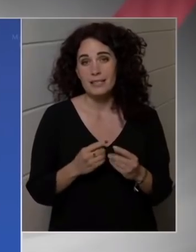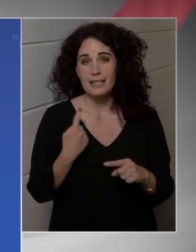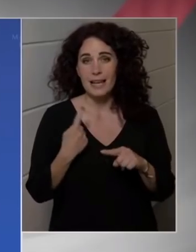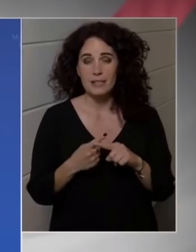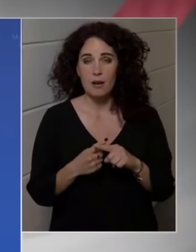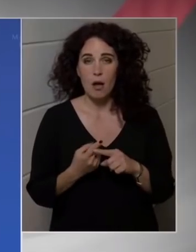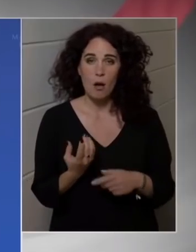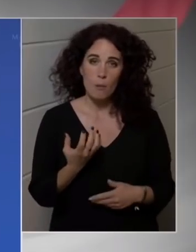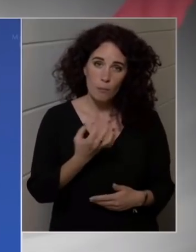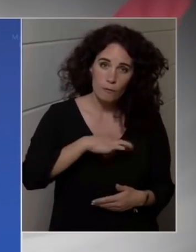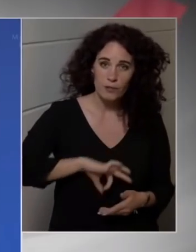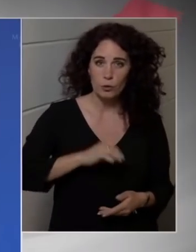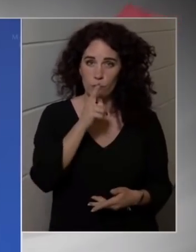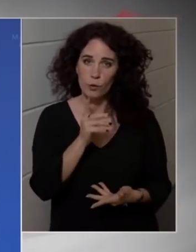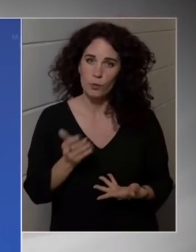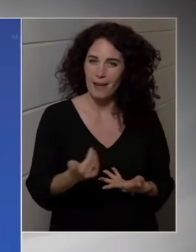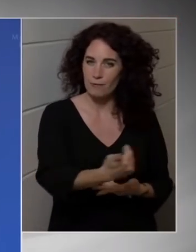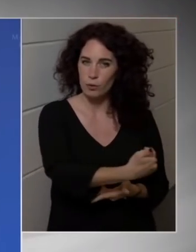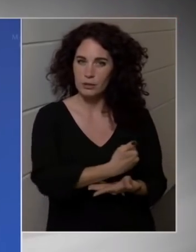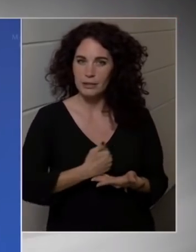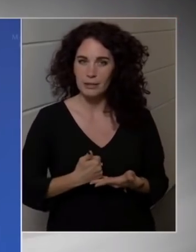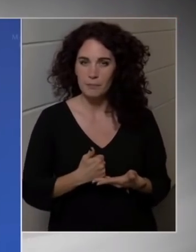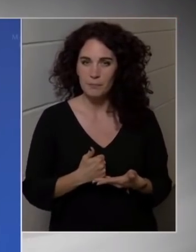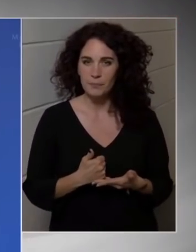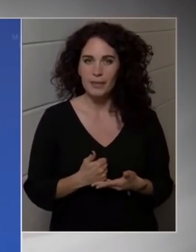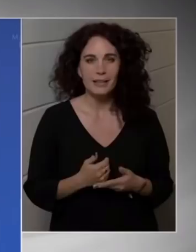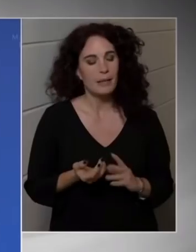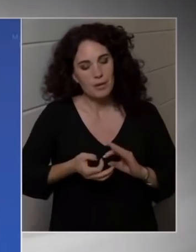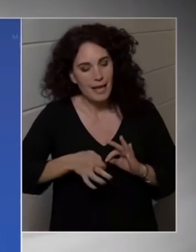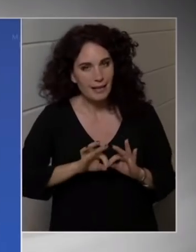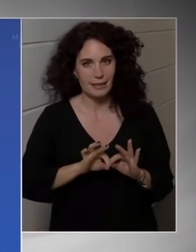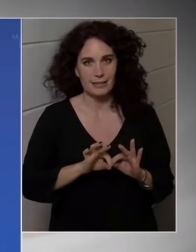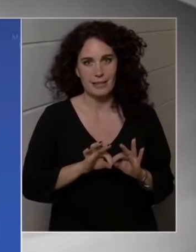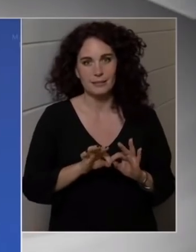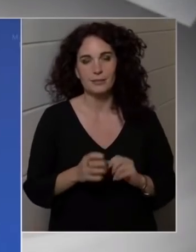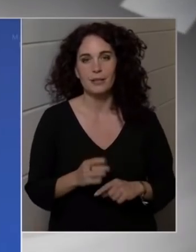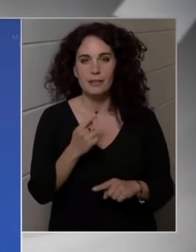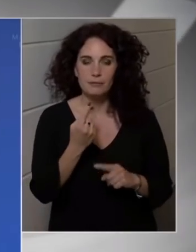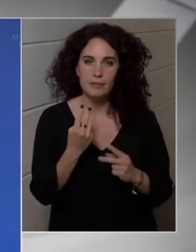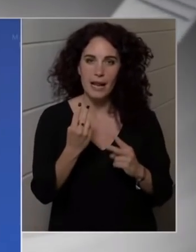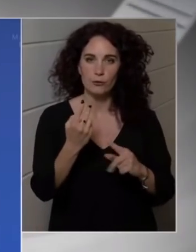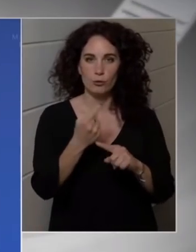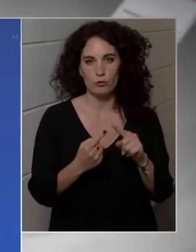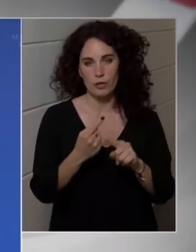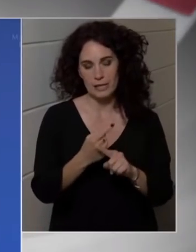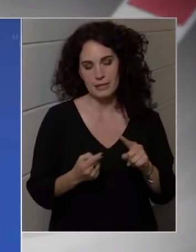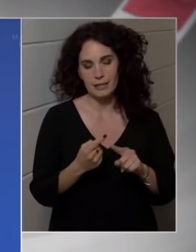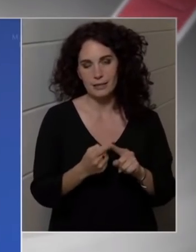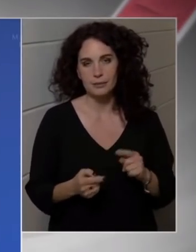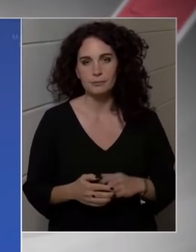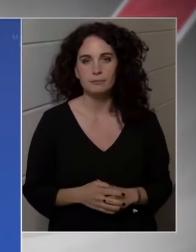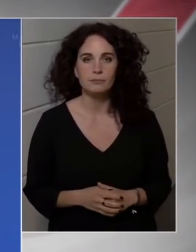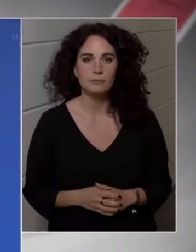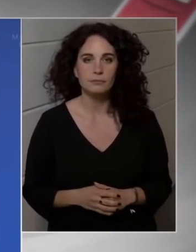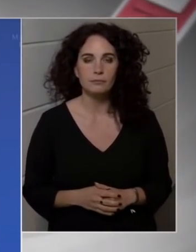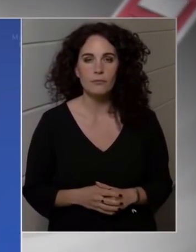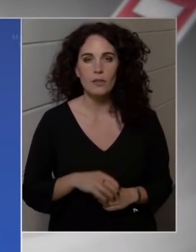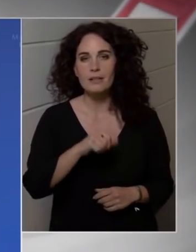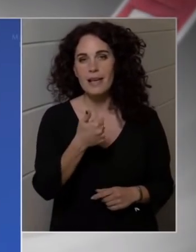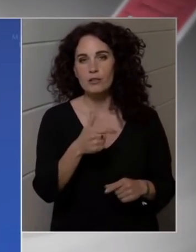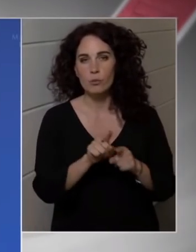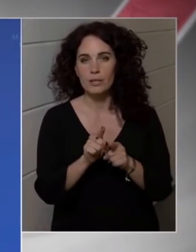fognak, azok extra profit különadóknak szeretnénk hívni őket. Nem véletlen, hiszen az extra profitot vonjuk el,